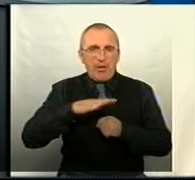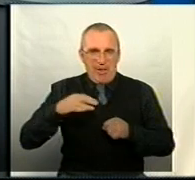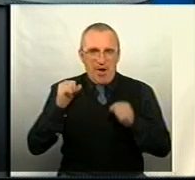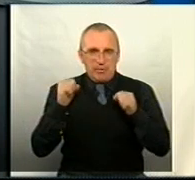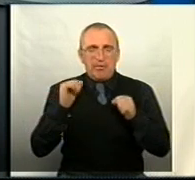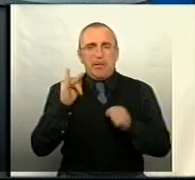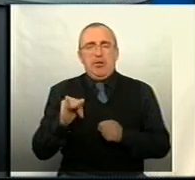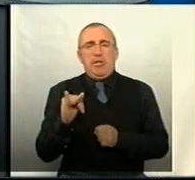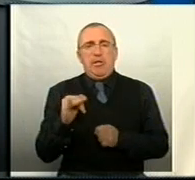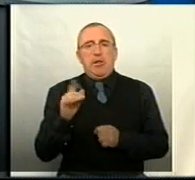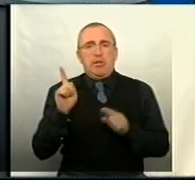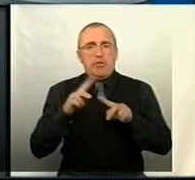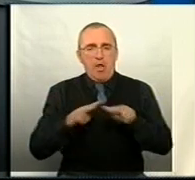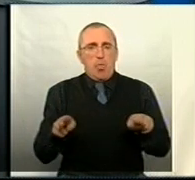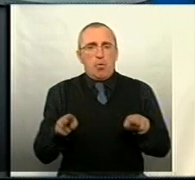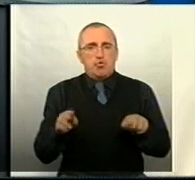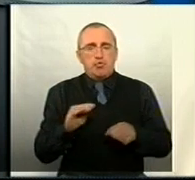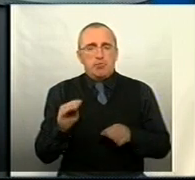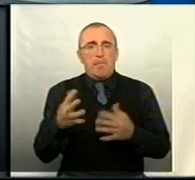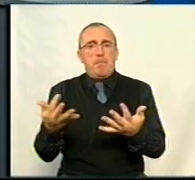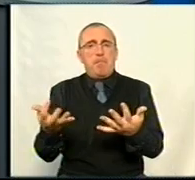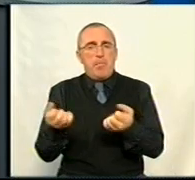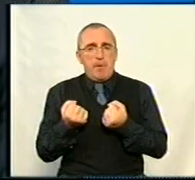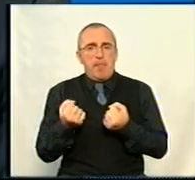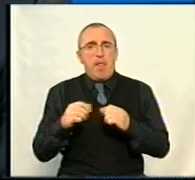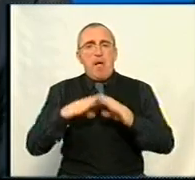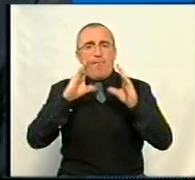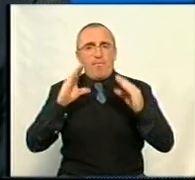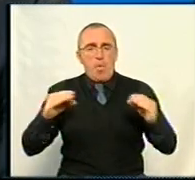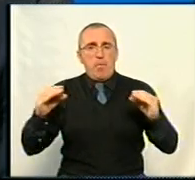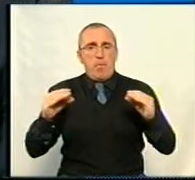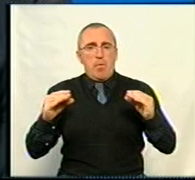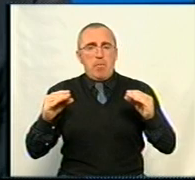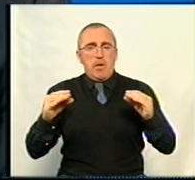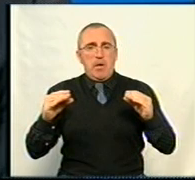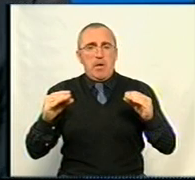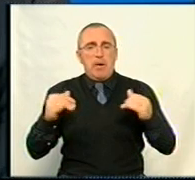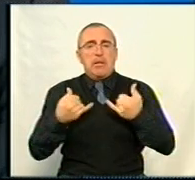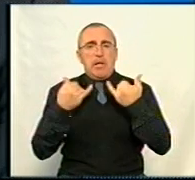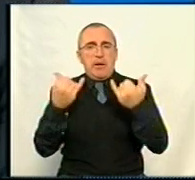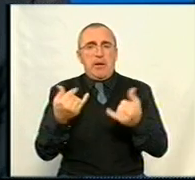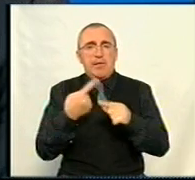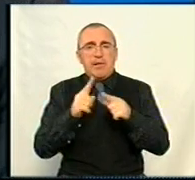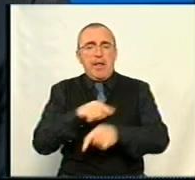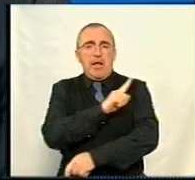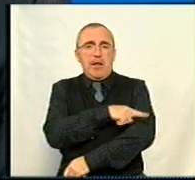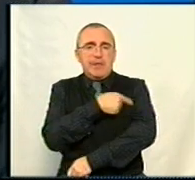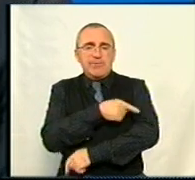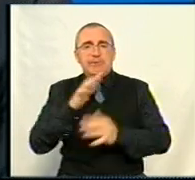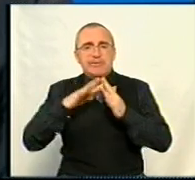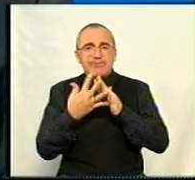а також придбання автомобілів для цих лікарських сільських